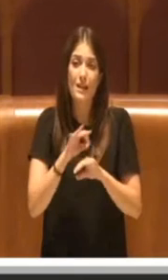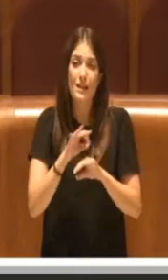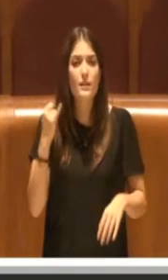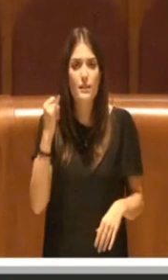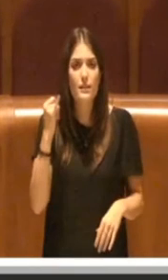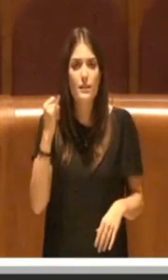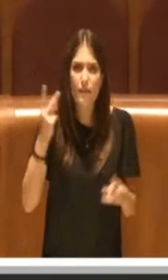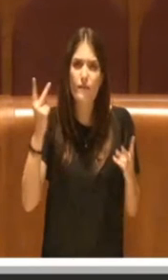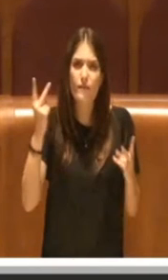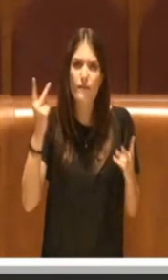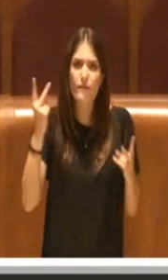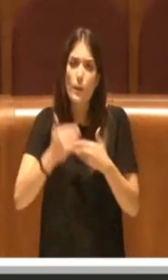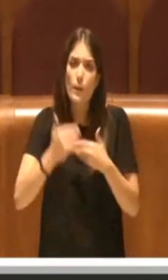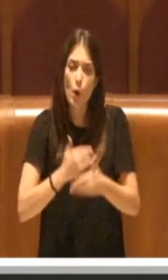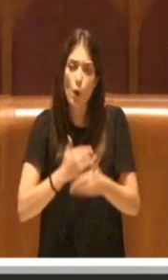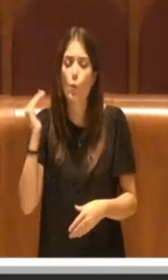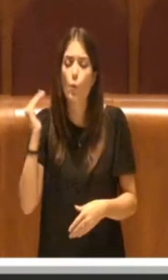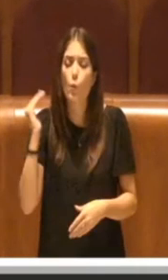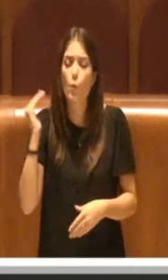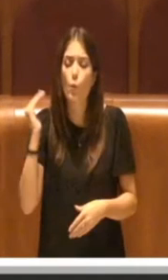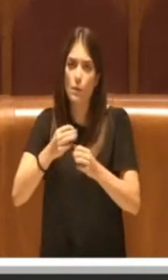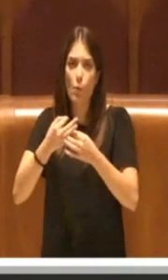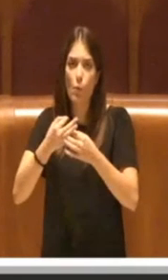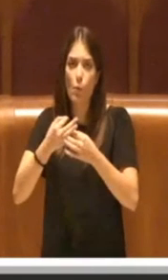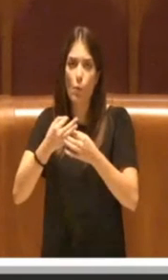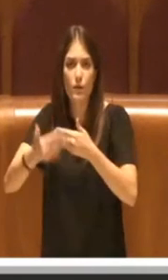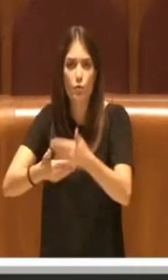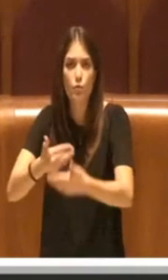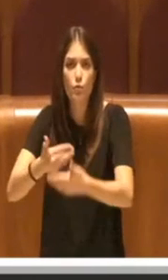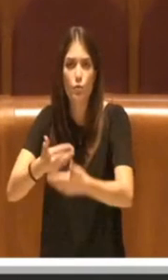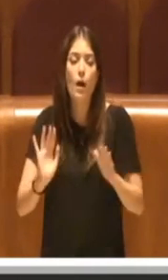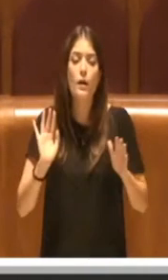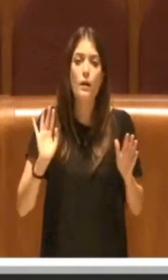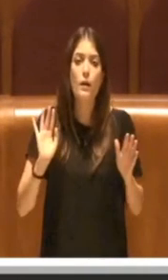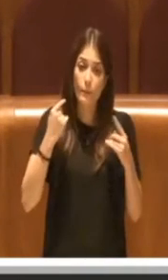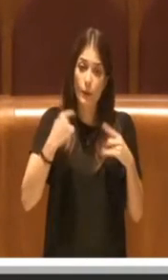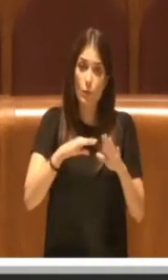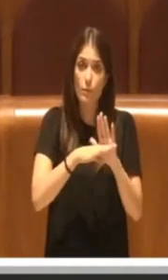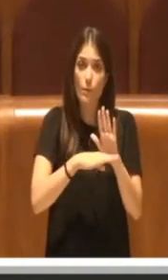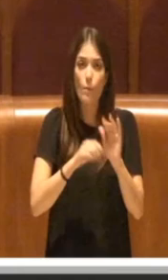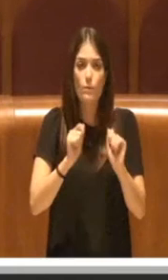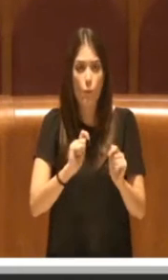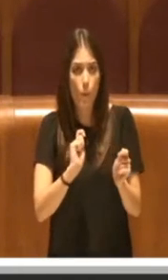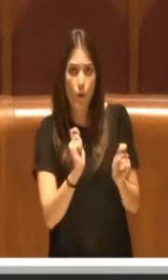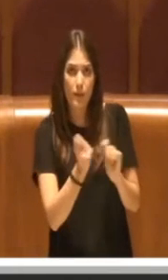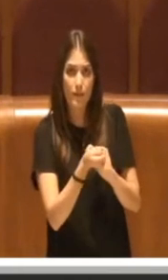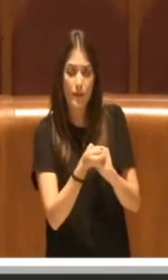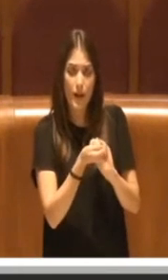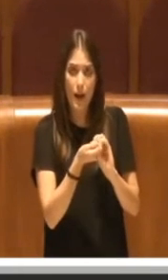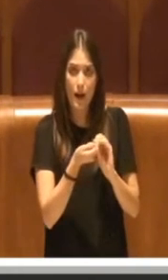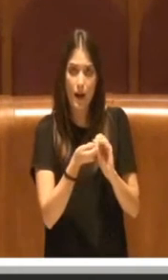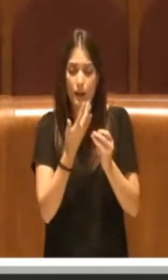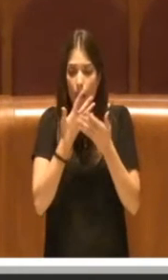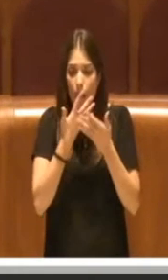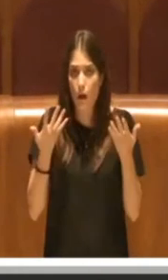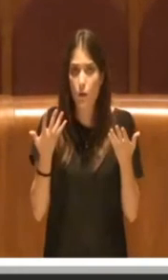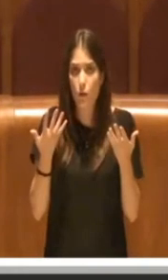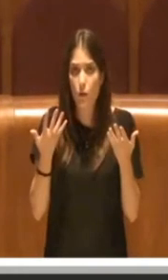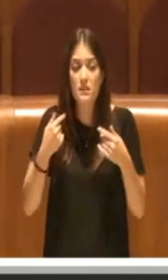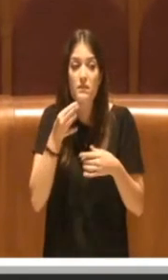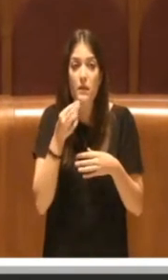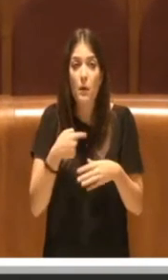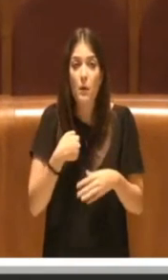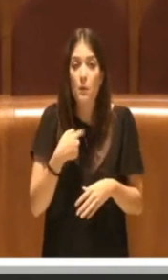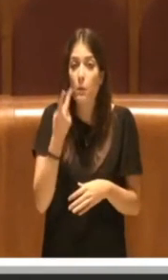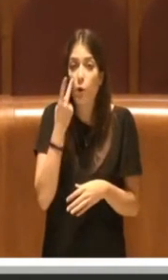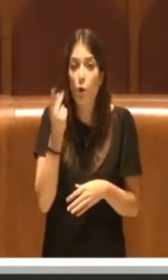tutto è migliorabile, tutto è perfettibile ed infatti questo piano può essere modificato, ovviamente, quindi io non vedo